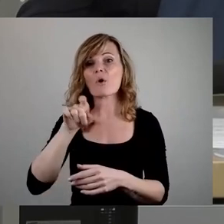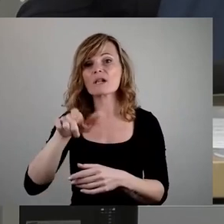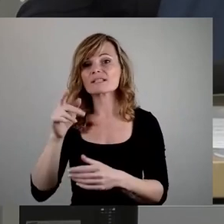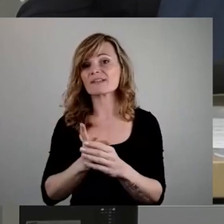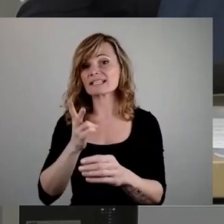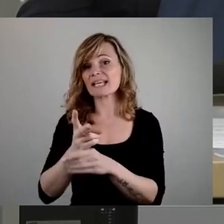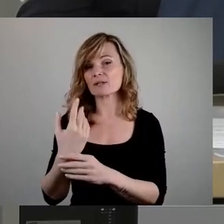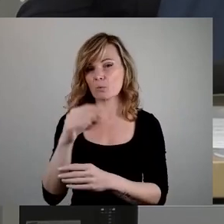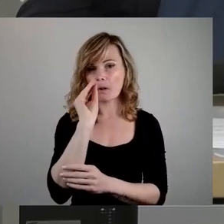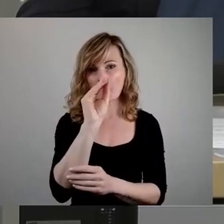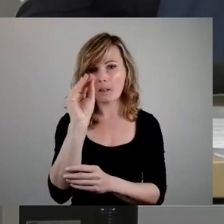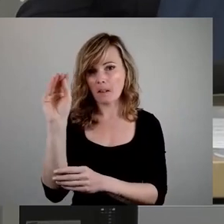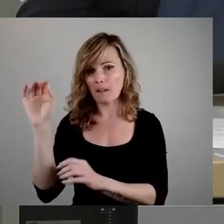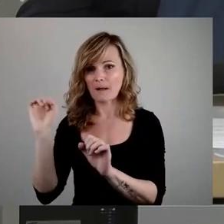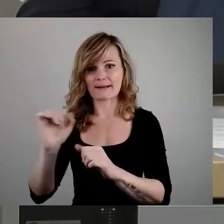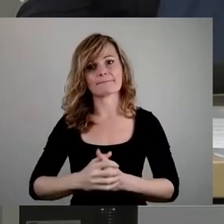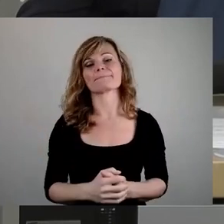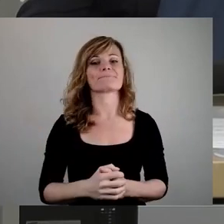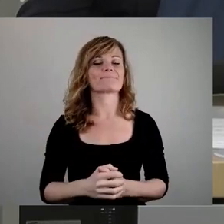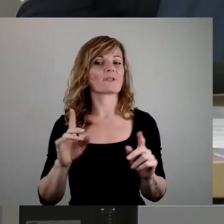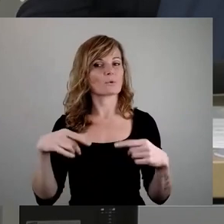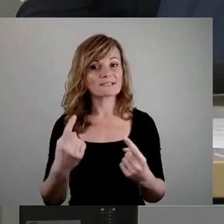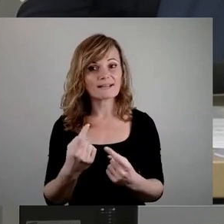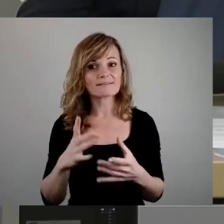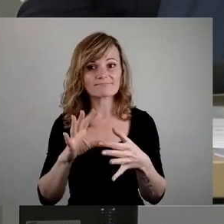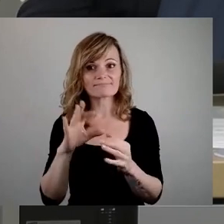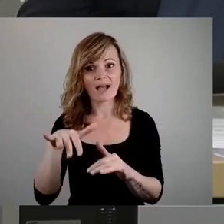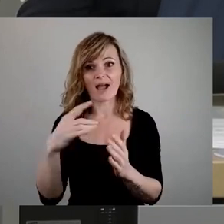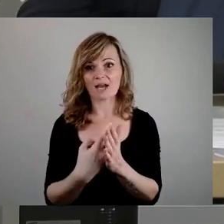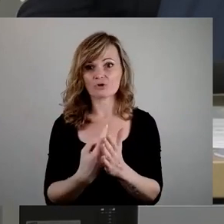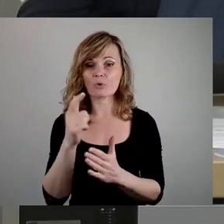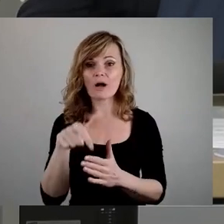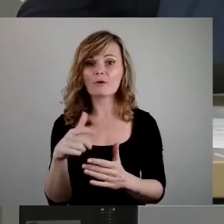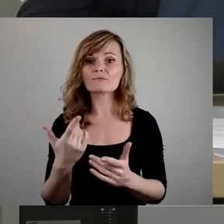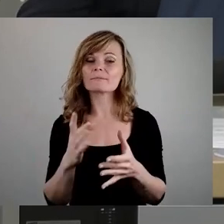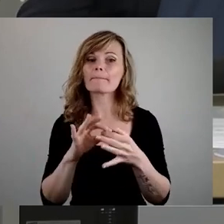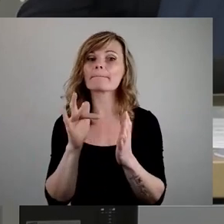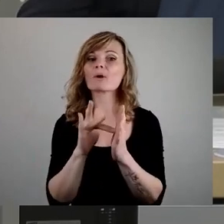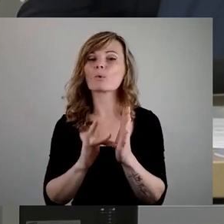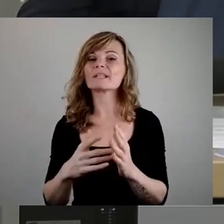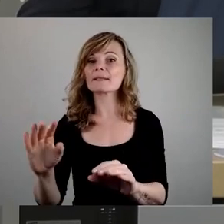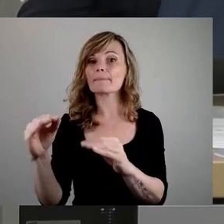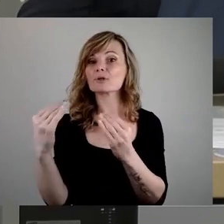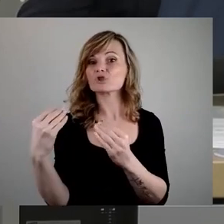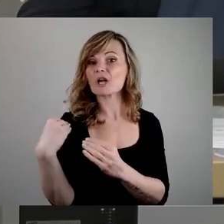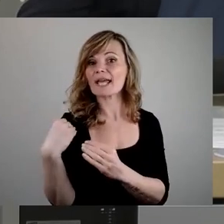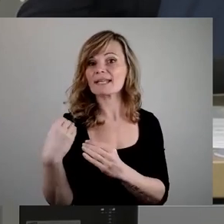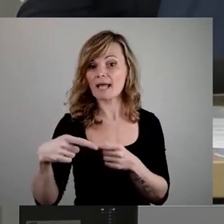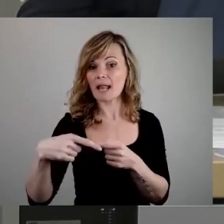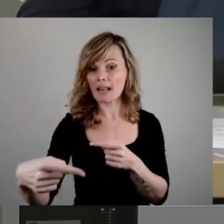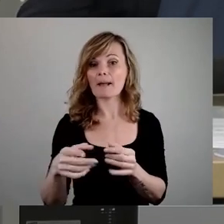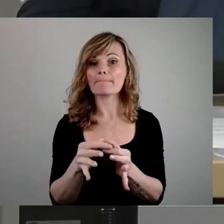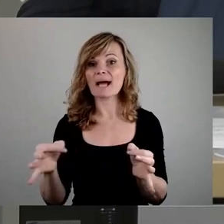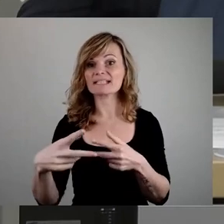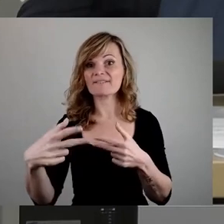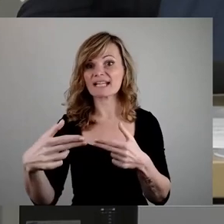wenden. Und dann, es besteht Anspruch auf begründeten Bescheid in angemessener Frist. Und das